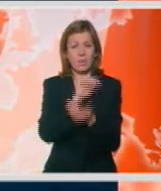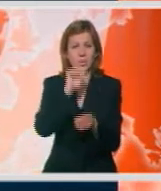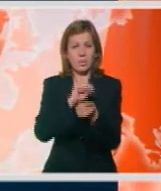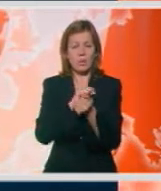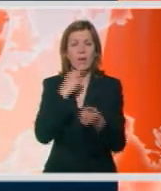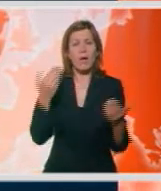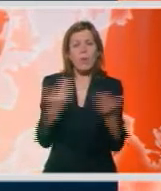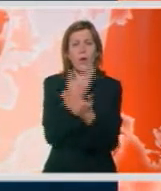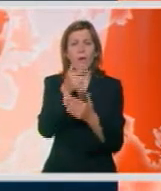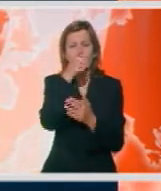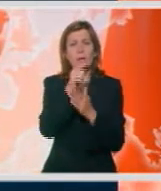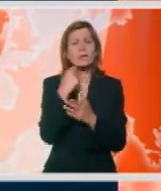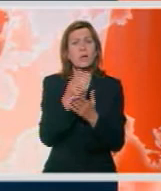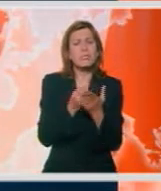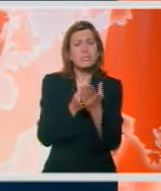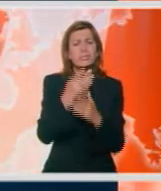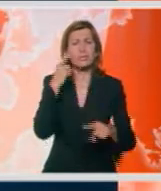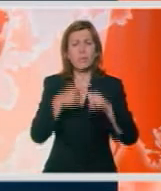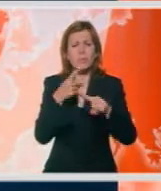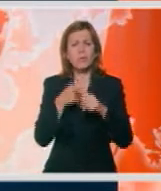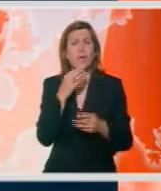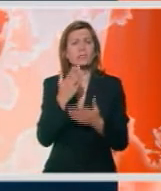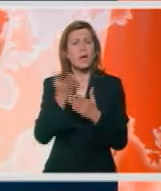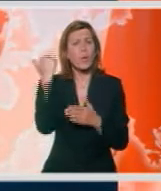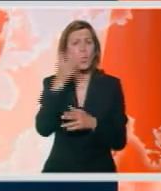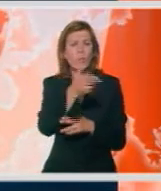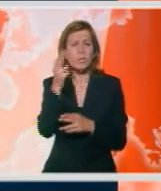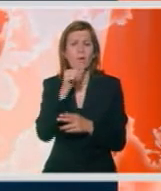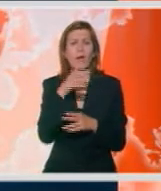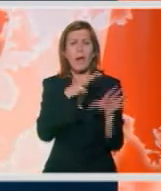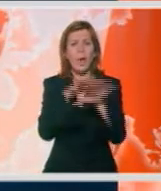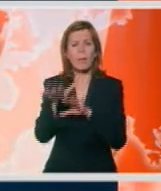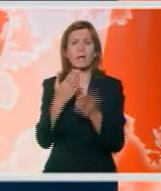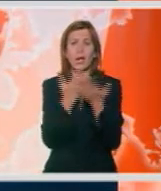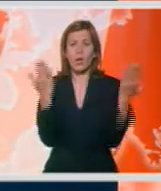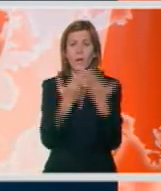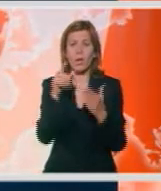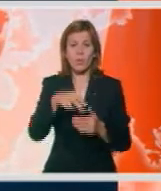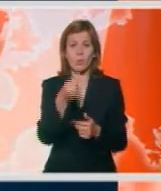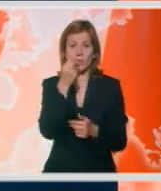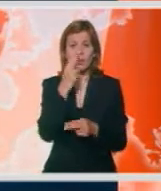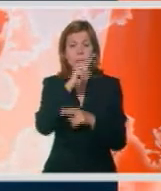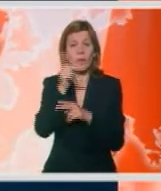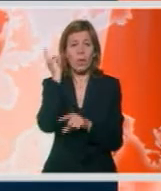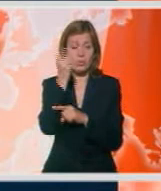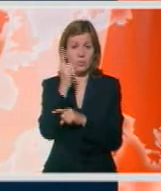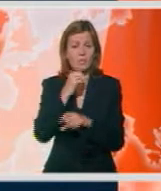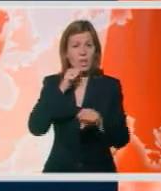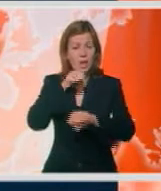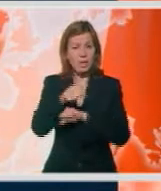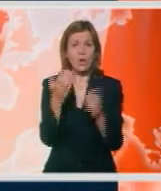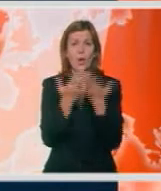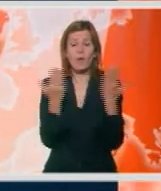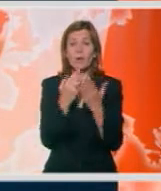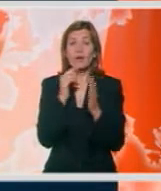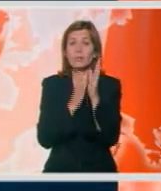ponavlja sa ono što se nebrano puto događalo nakon ubistava i ataka na novinara u Srbiji. Dok nadležni osuđuju nasilje, novinari